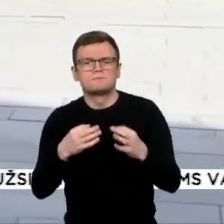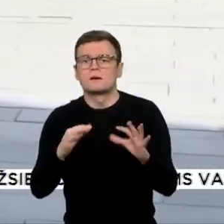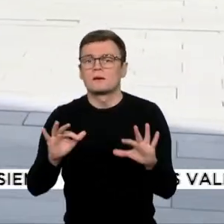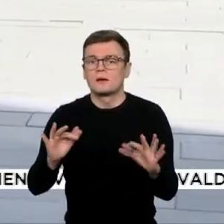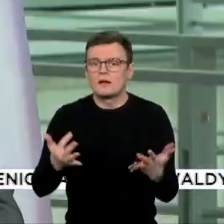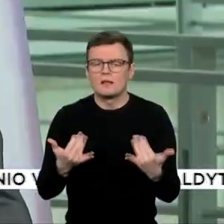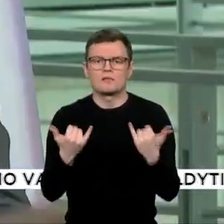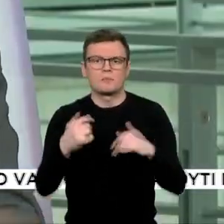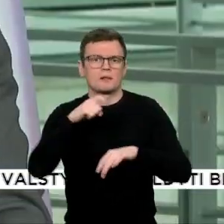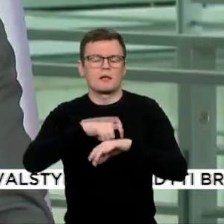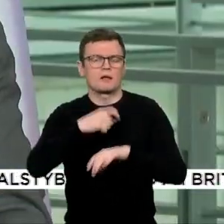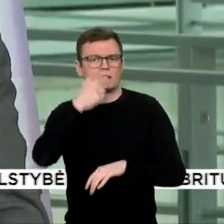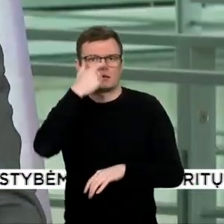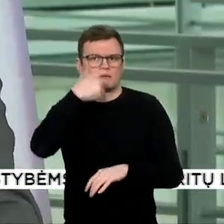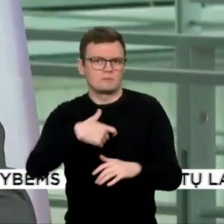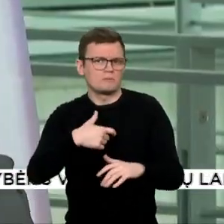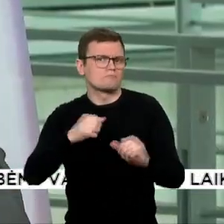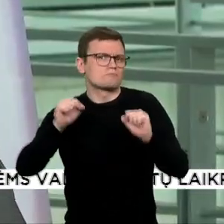nebetmeta nieko.